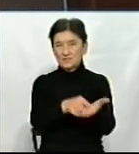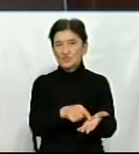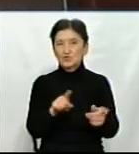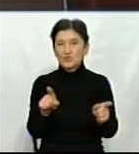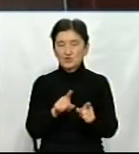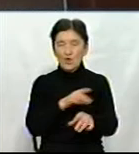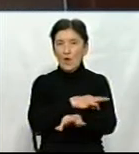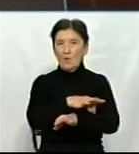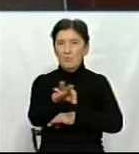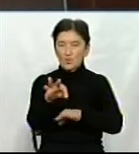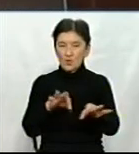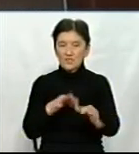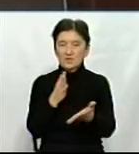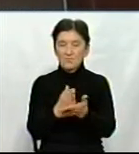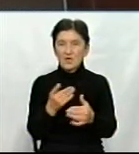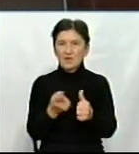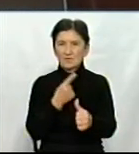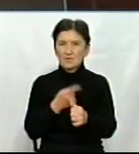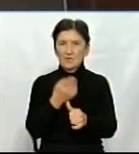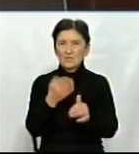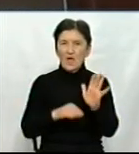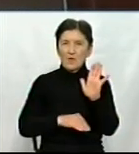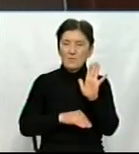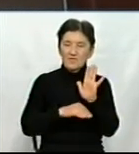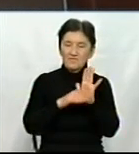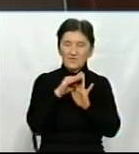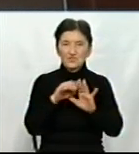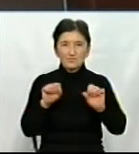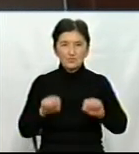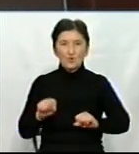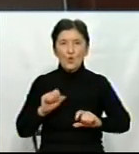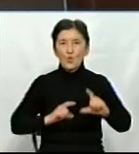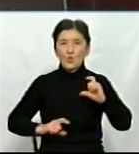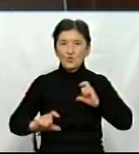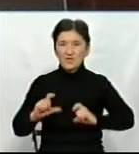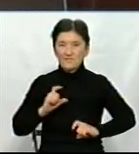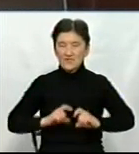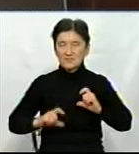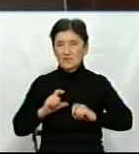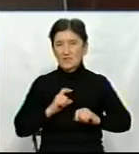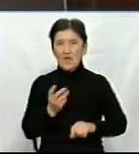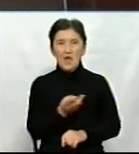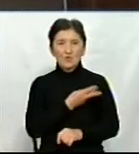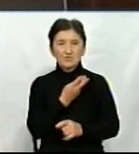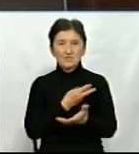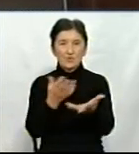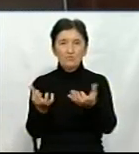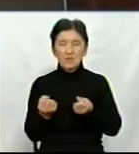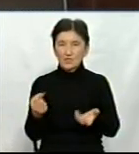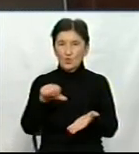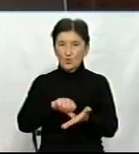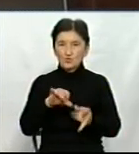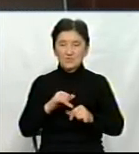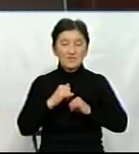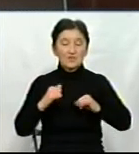проєкт цей має назву «Підвищення проможності університетів ініціювати і брати участь у розвитку